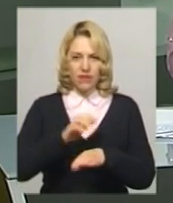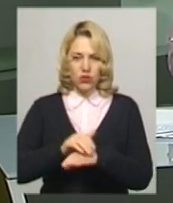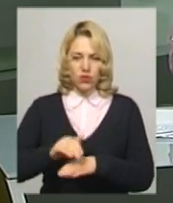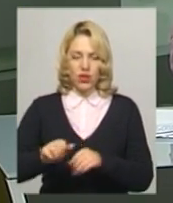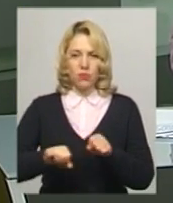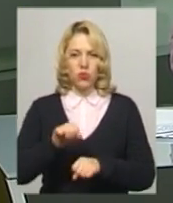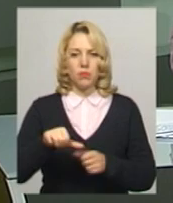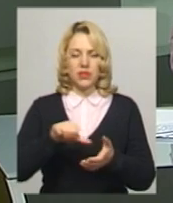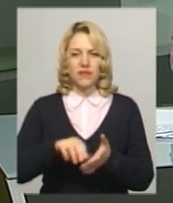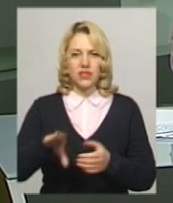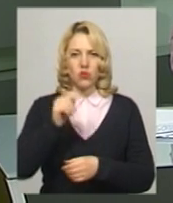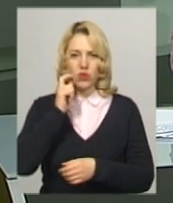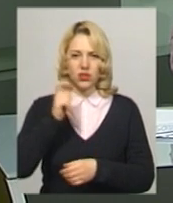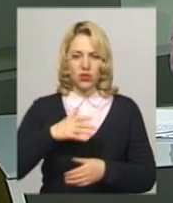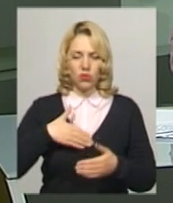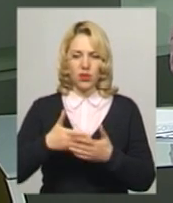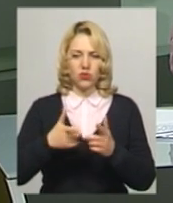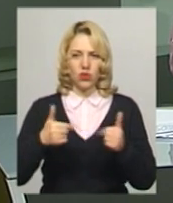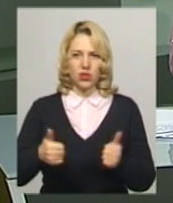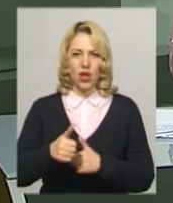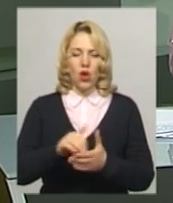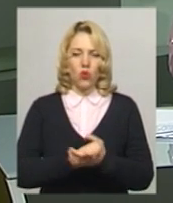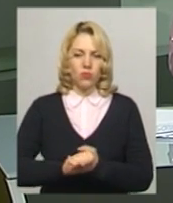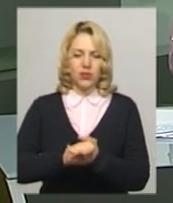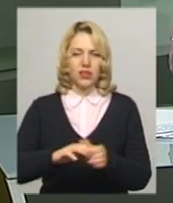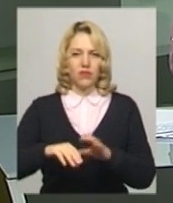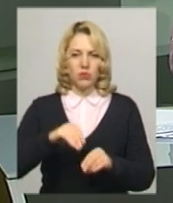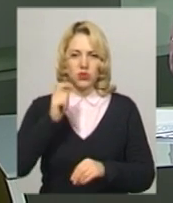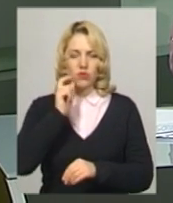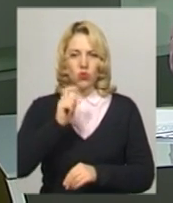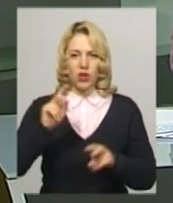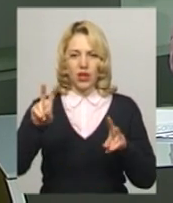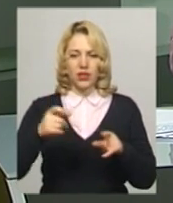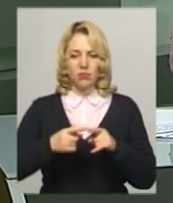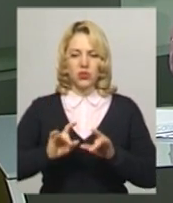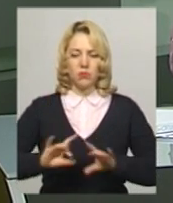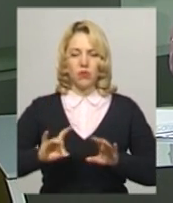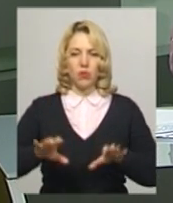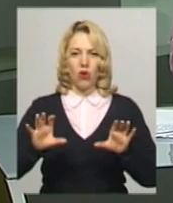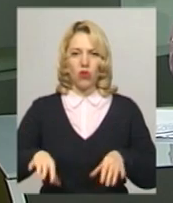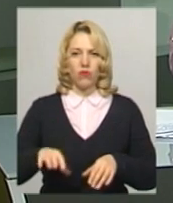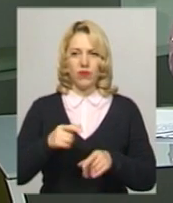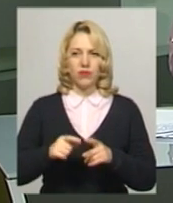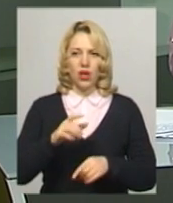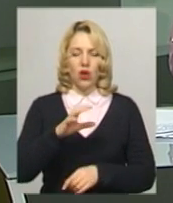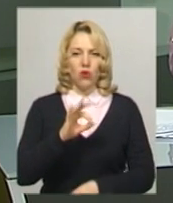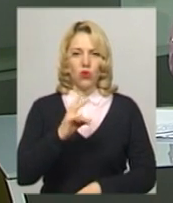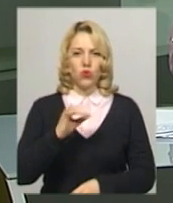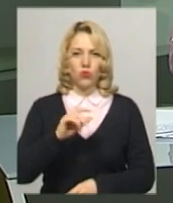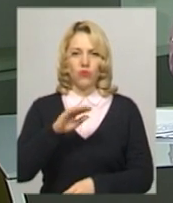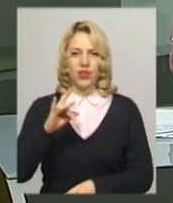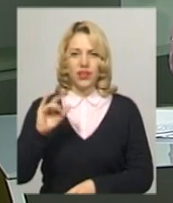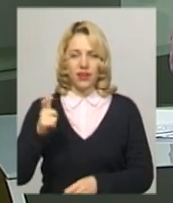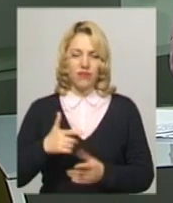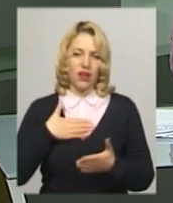представники Всеукраїнської громадської організації «Комітет виборців України». Про це повідомив голова організації Юрій Ануфріїв. За його словами,